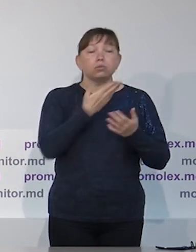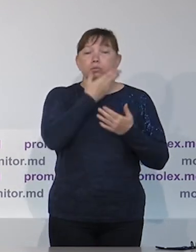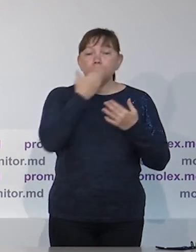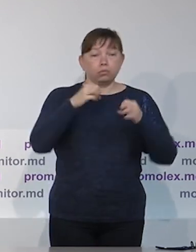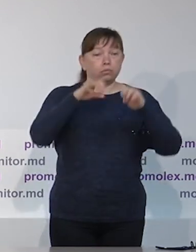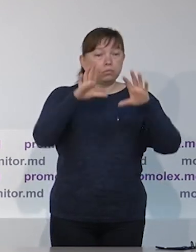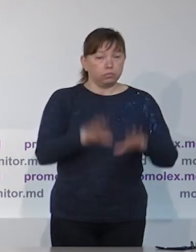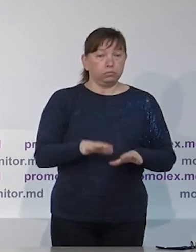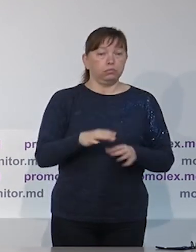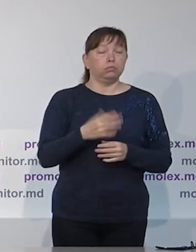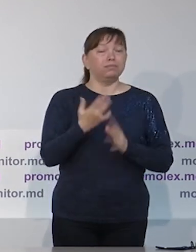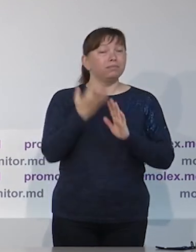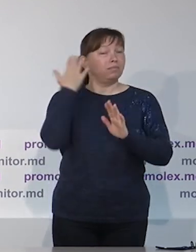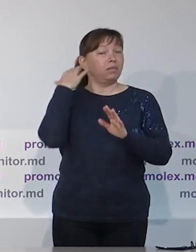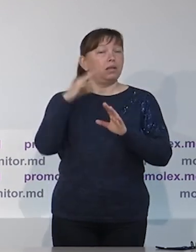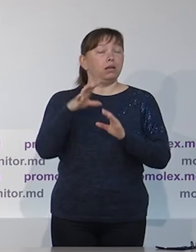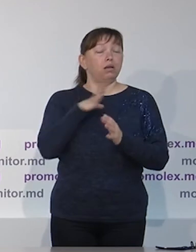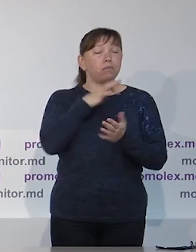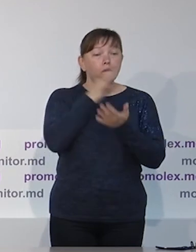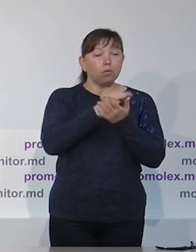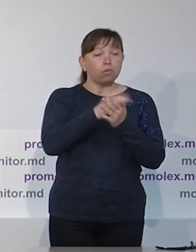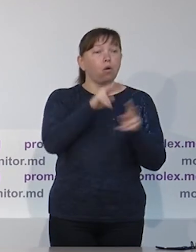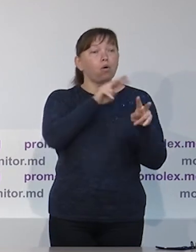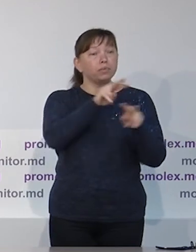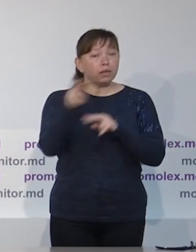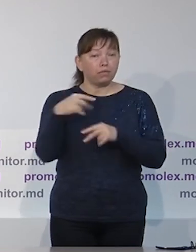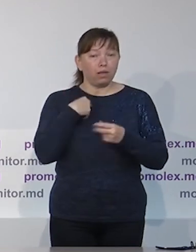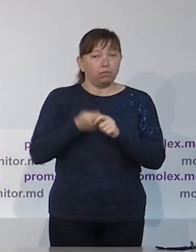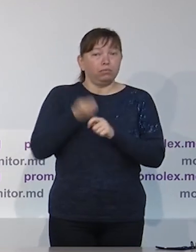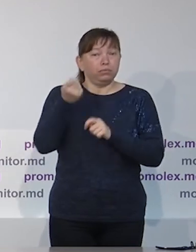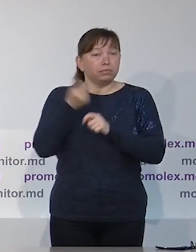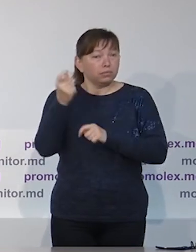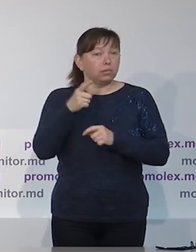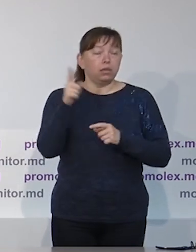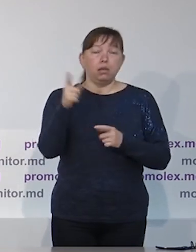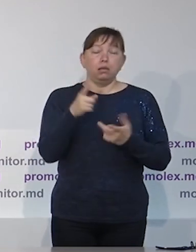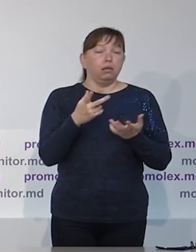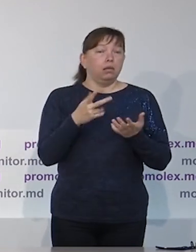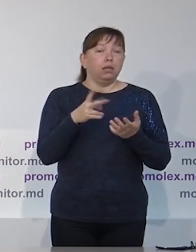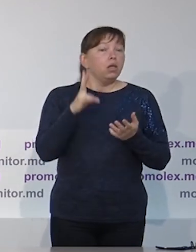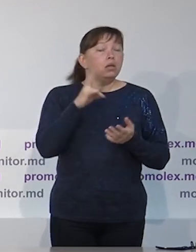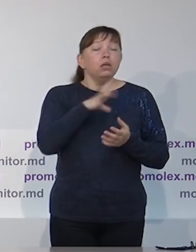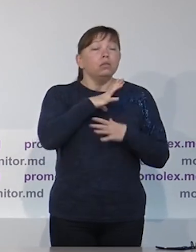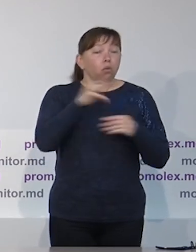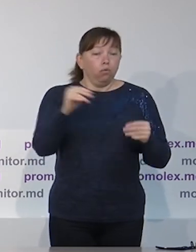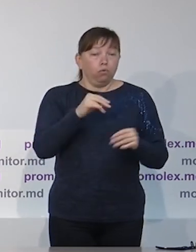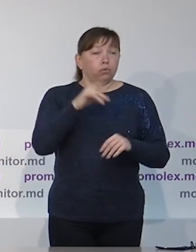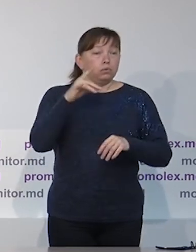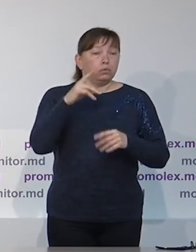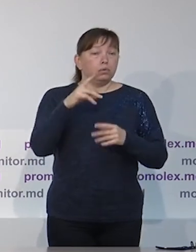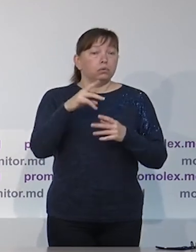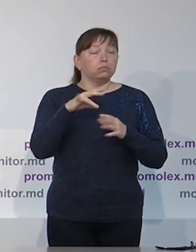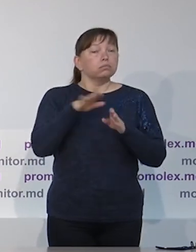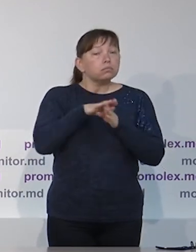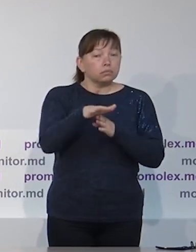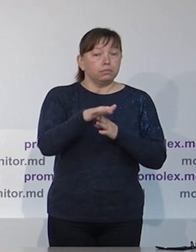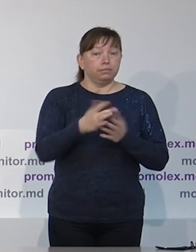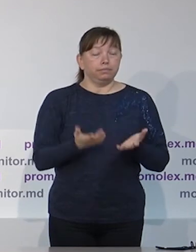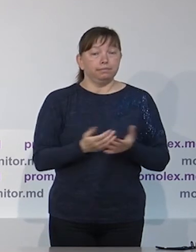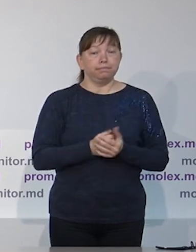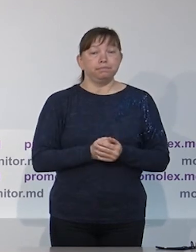было как можно меньше. Также остаются нерешенными по